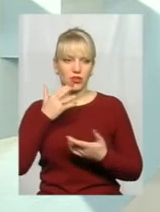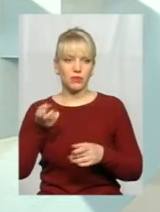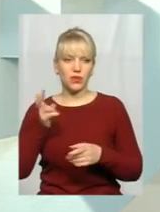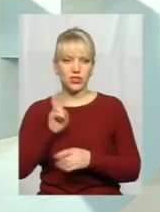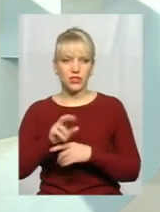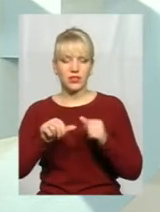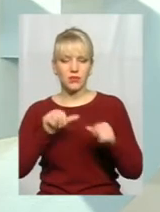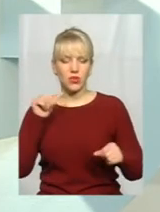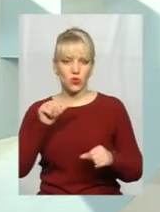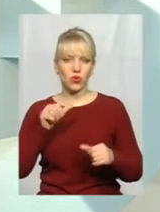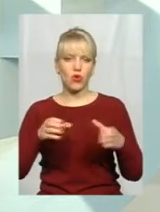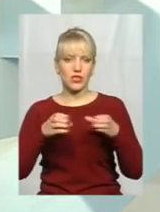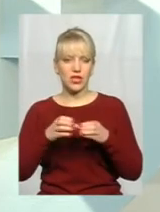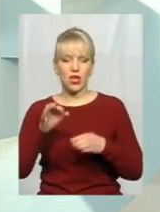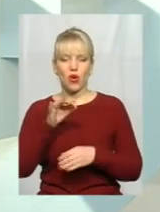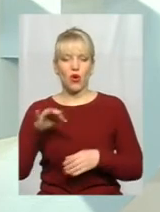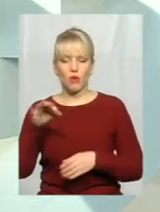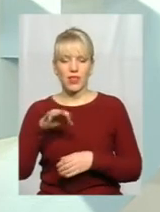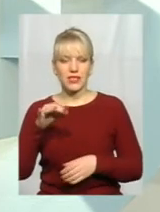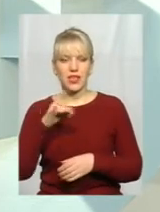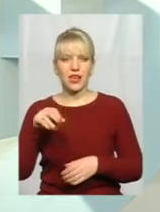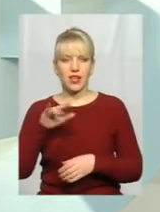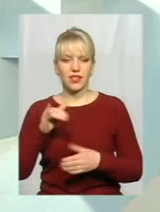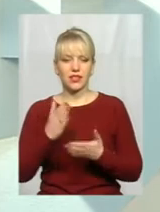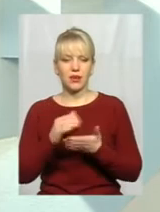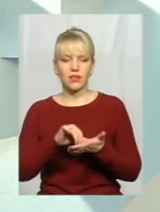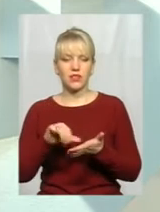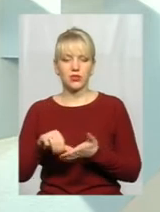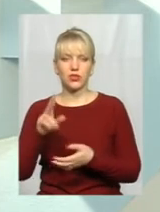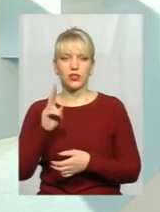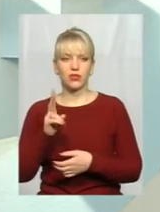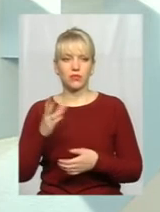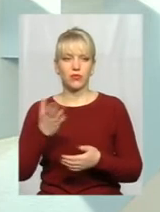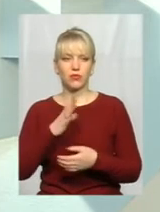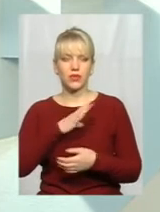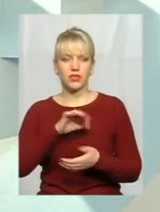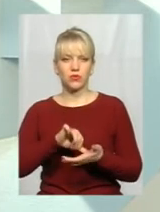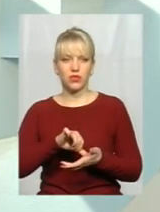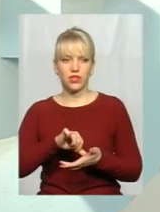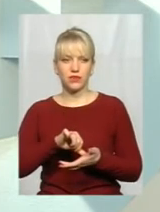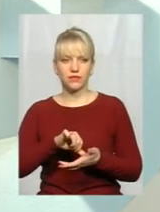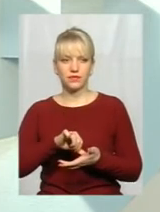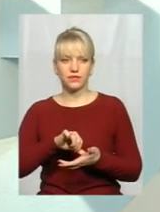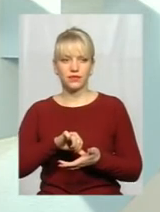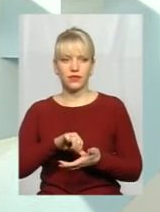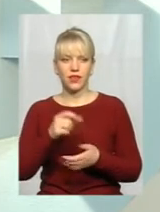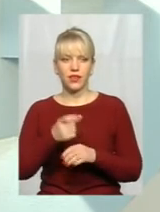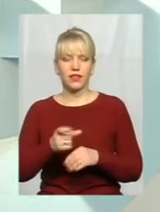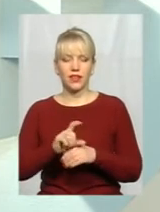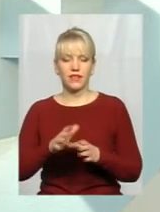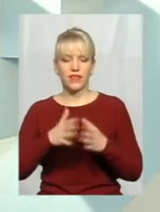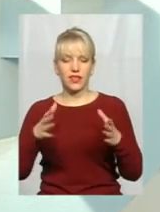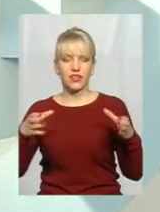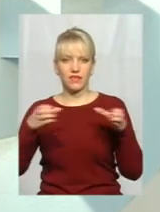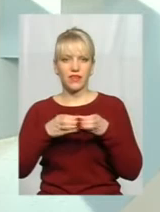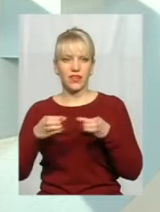минулого складу обласної ради є присутні, які були присутні надвеликі фракції в